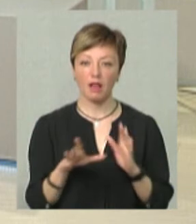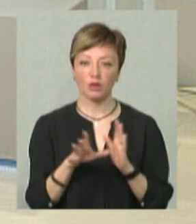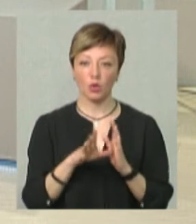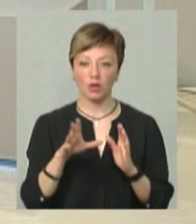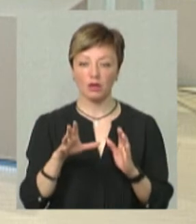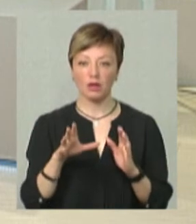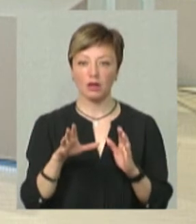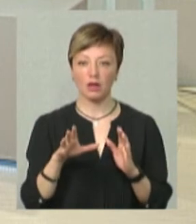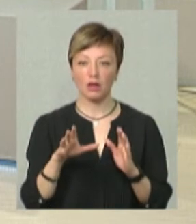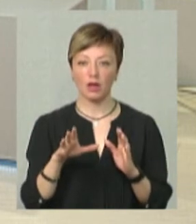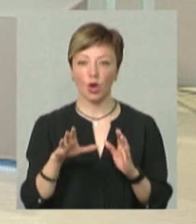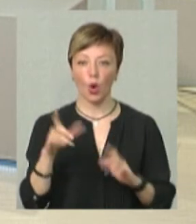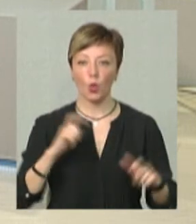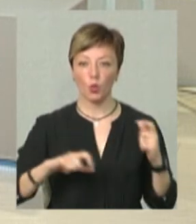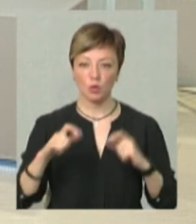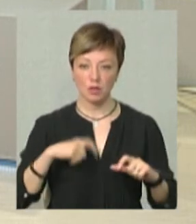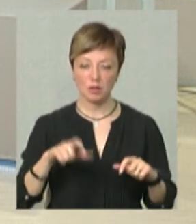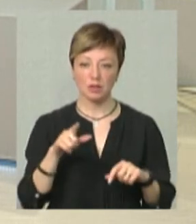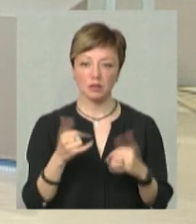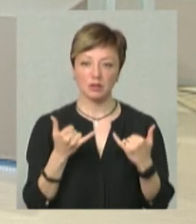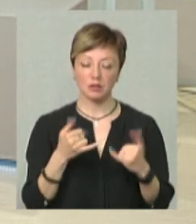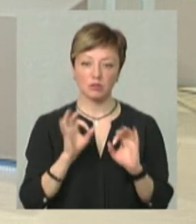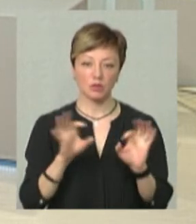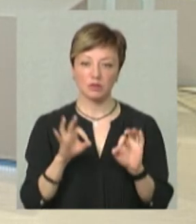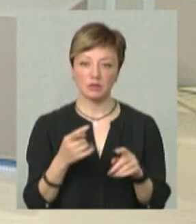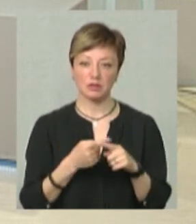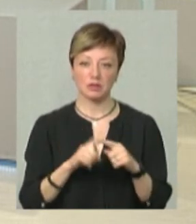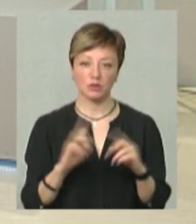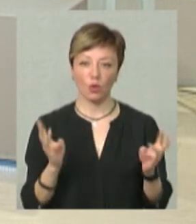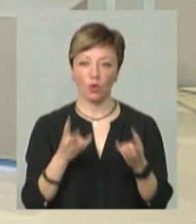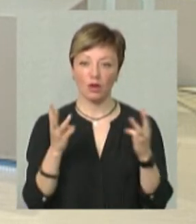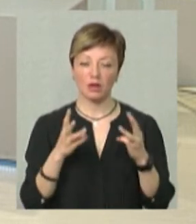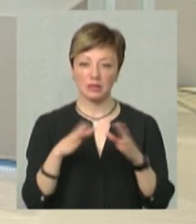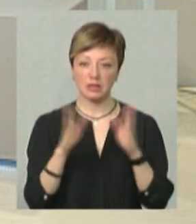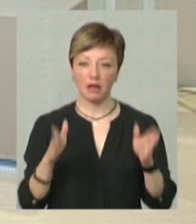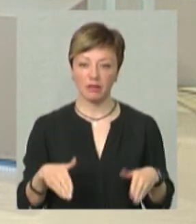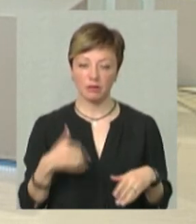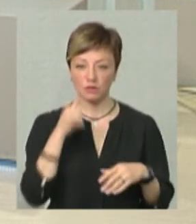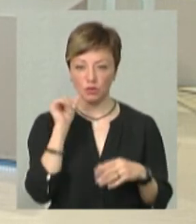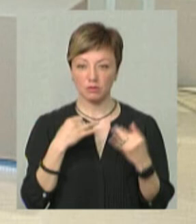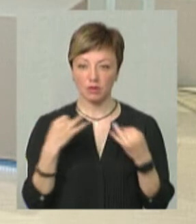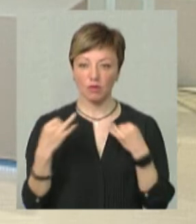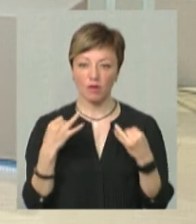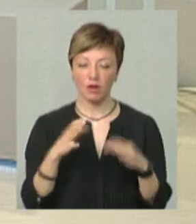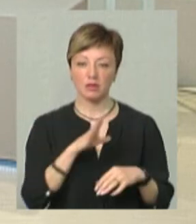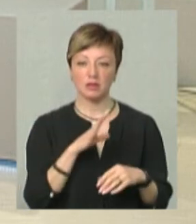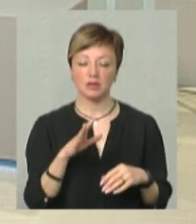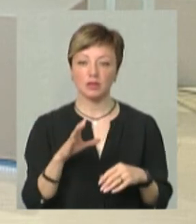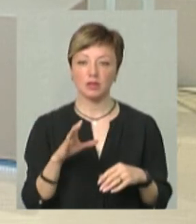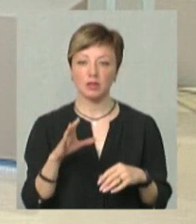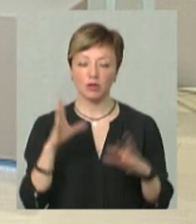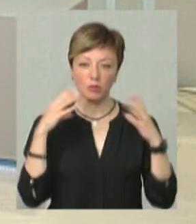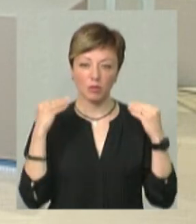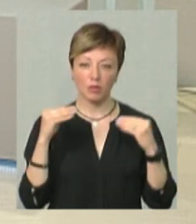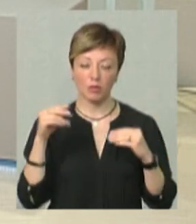електронні курси, які були в Маріупольського коледжу. пан Антон розповів, що сервери згоріли, які були в Маріуполі. Ми вчора спілкувалися з